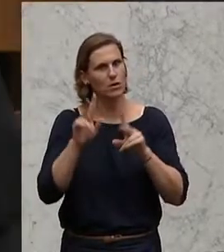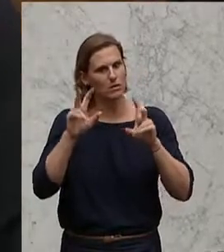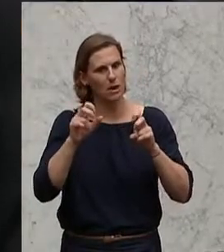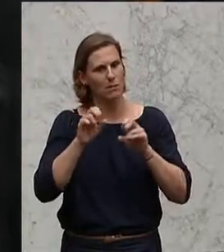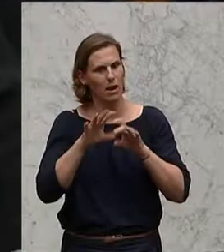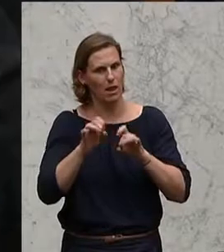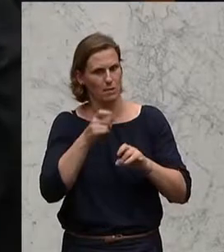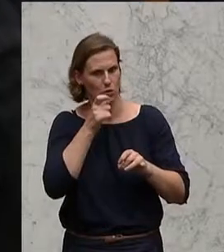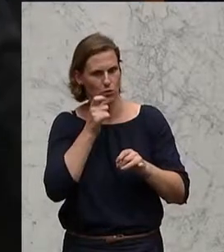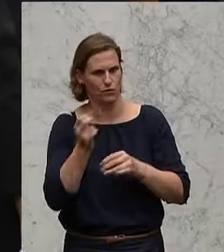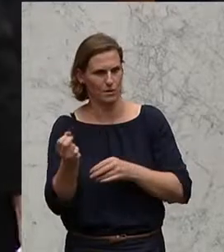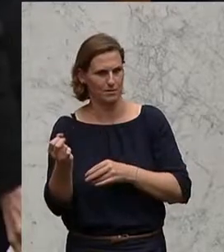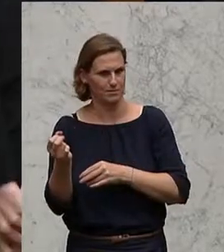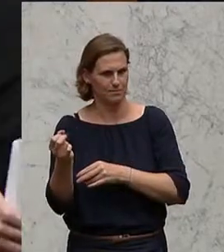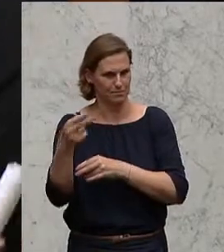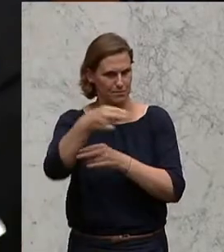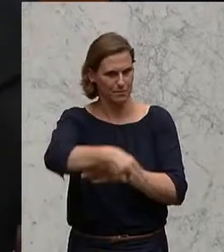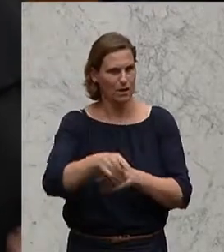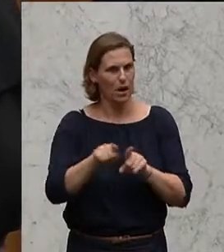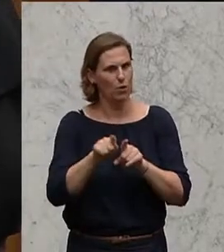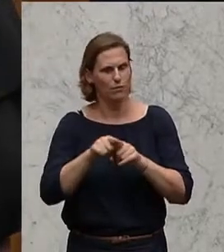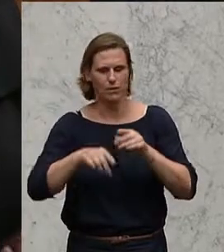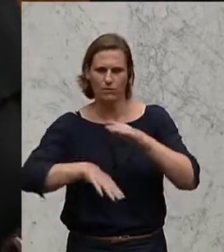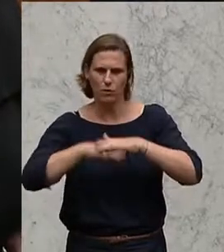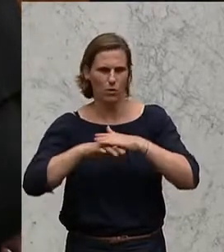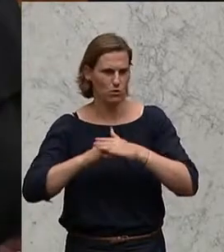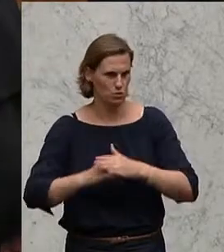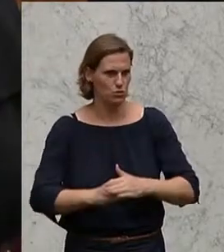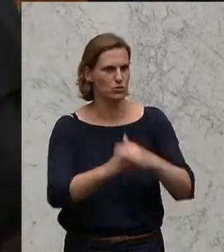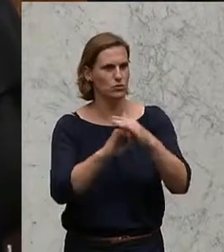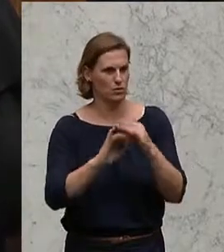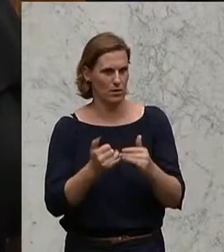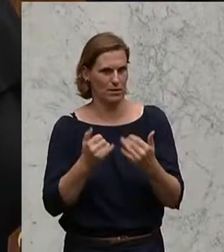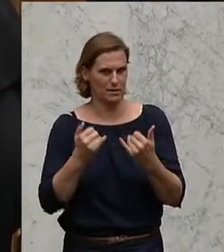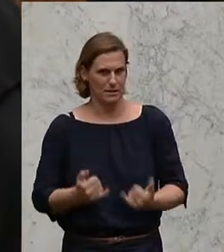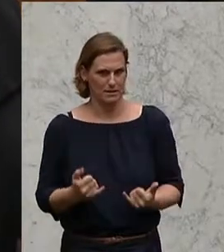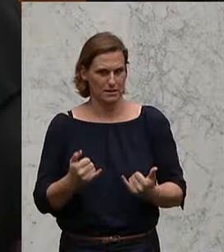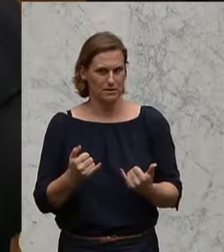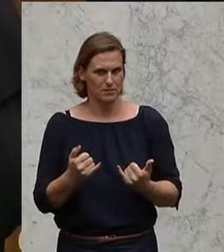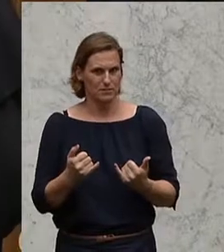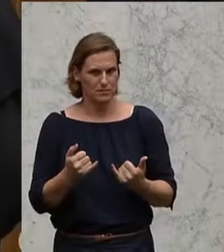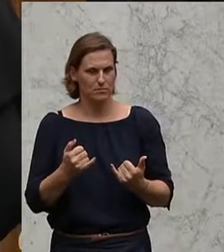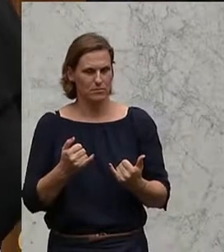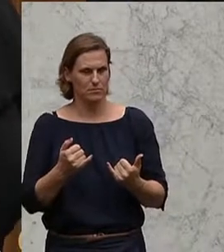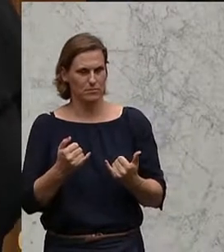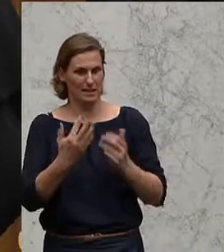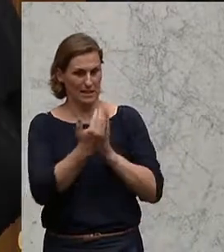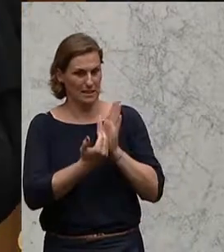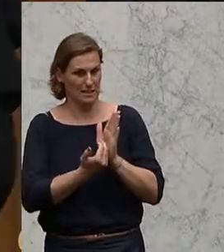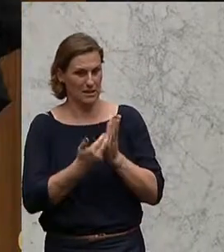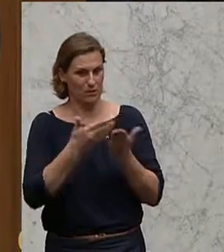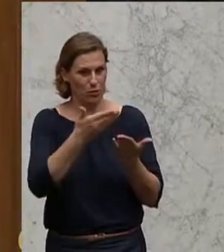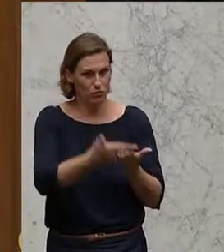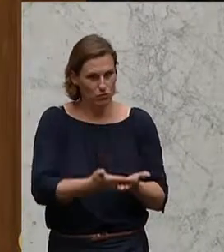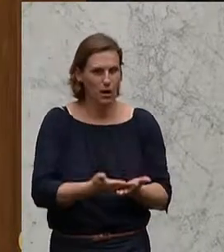ein ganz wesentlicher ist, den auch wir voll und ganz unterstützen und wo wir im gegenständlichen Gesetzesvorschlag